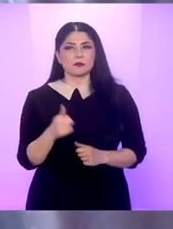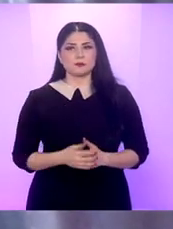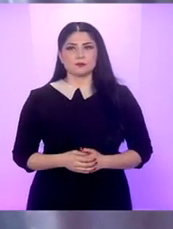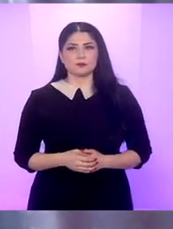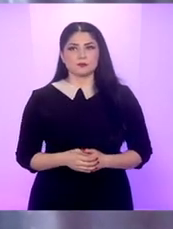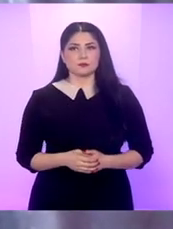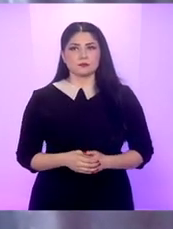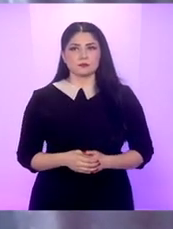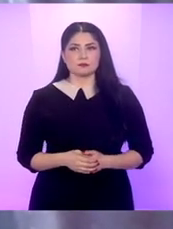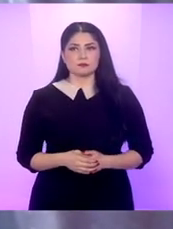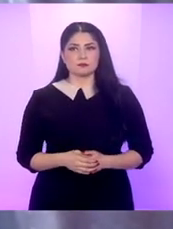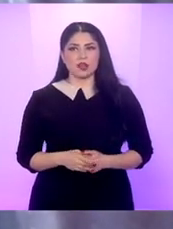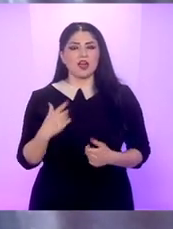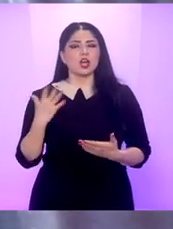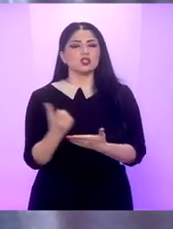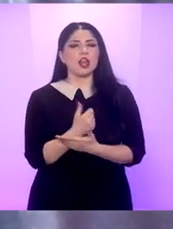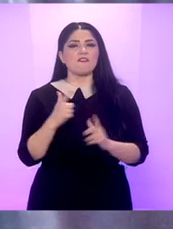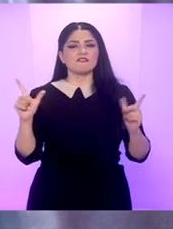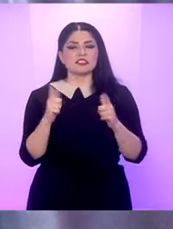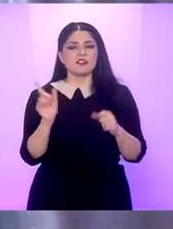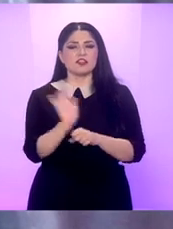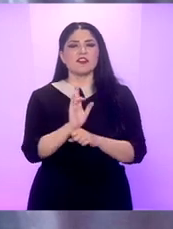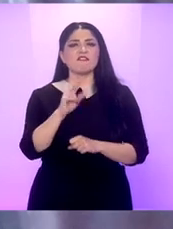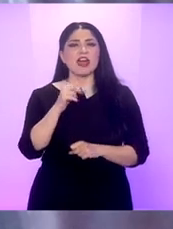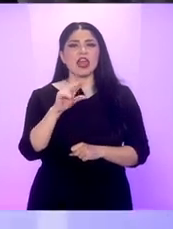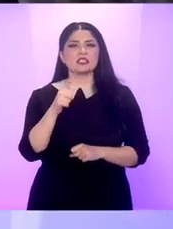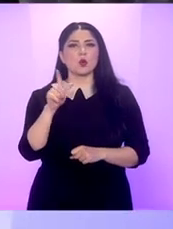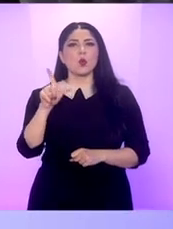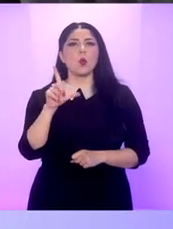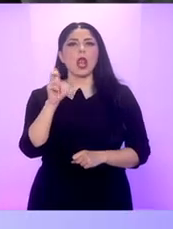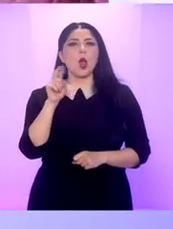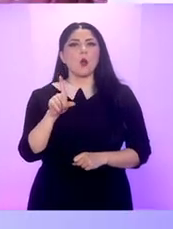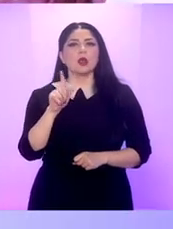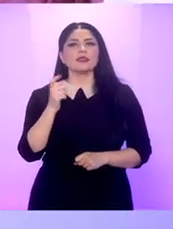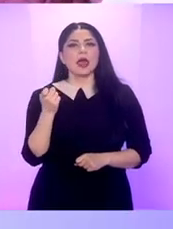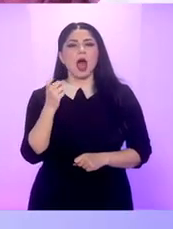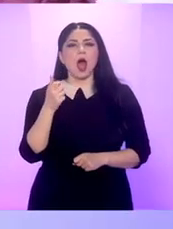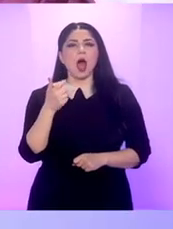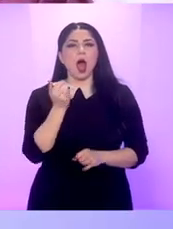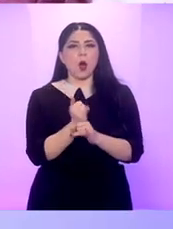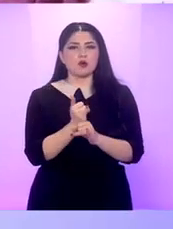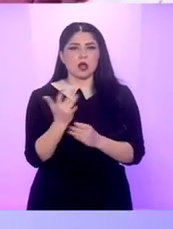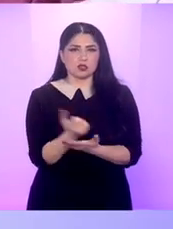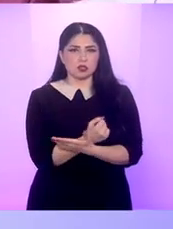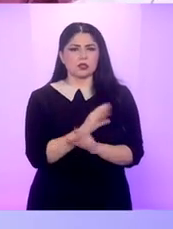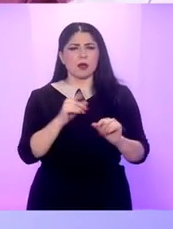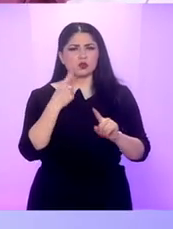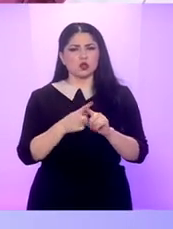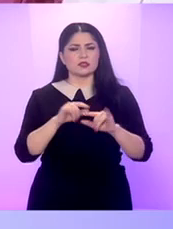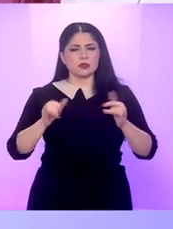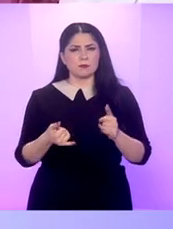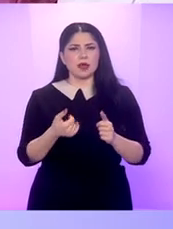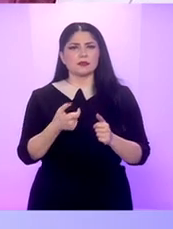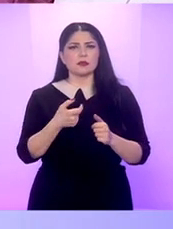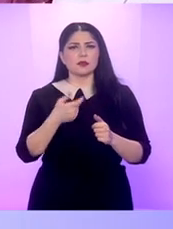de asta, Nomadland venea cu Victoria de la Festivalul de Film de la Veneția cu Leul de Aur Și așa cum s întâmplat de mai multe ori în ultimii ani